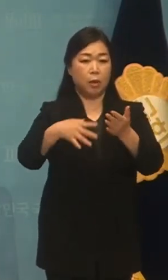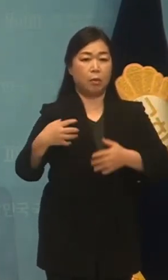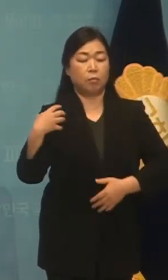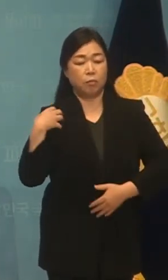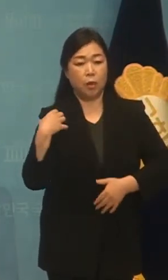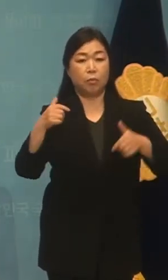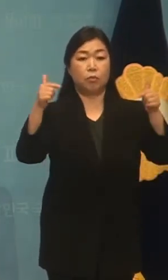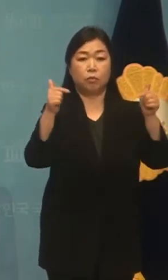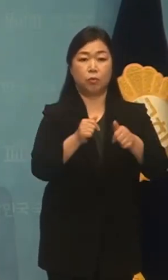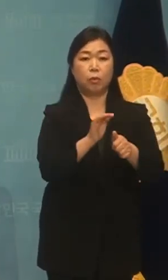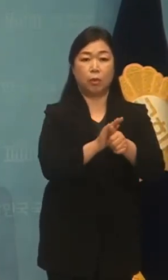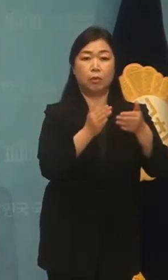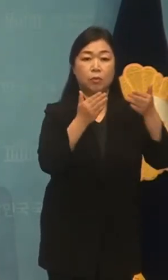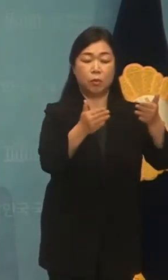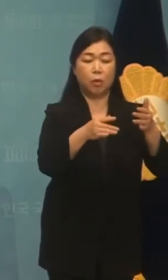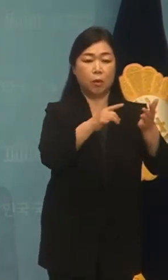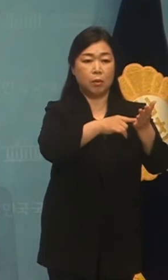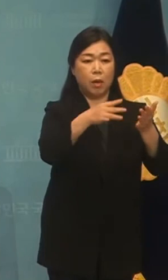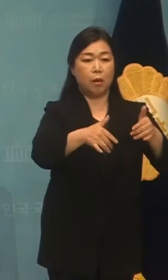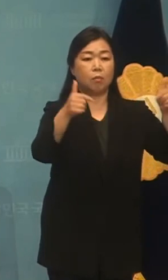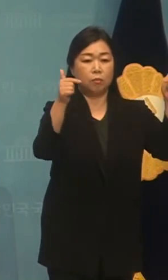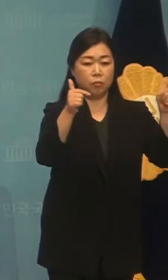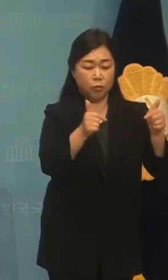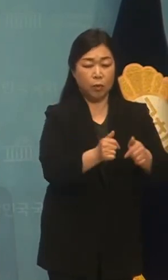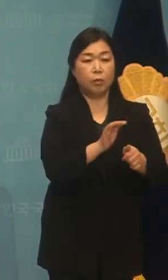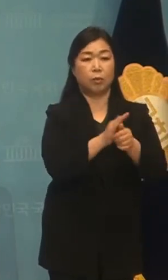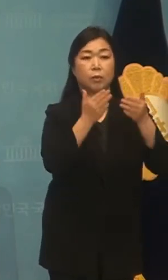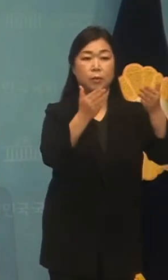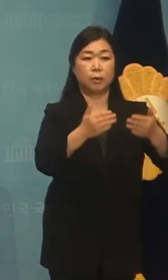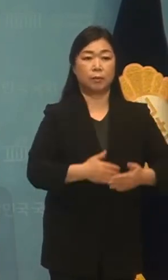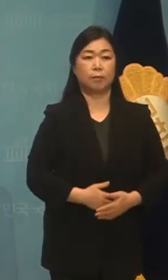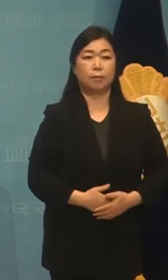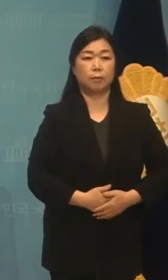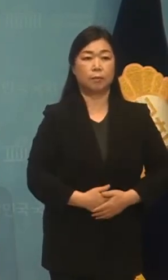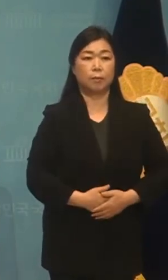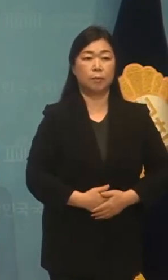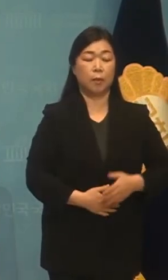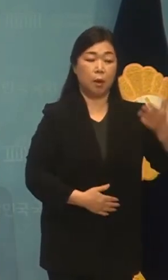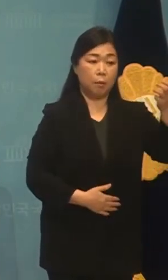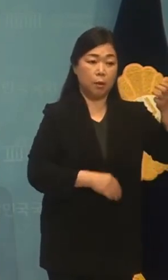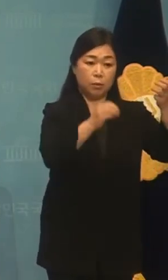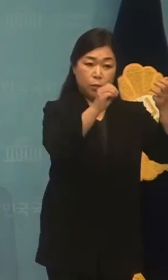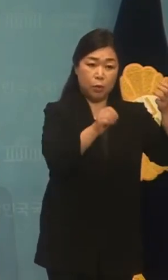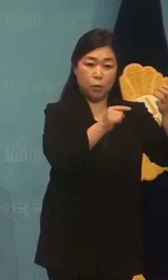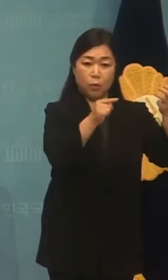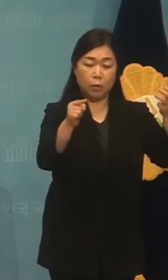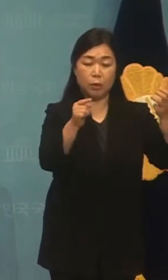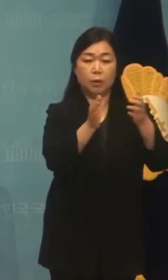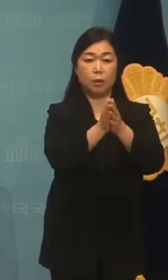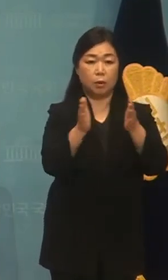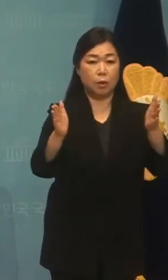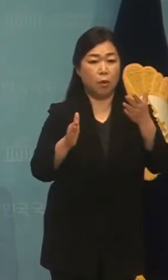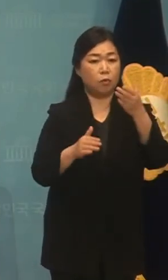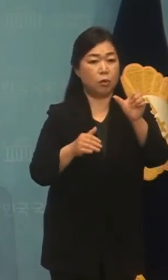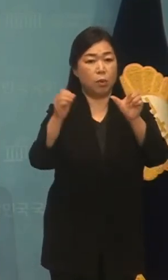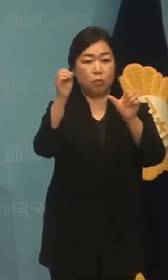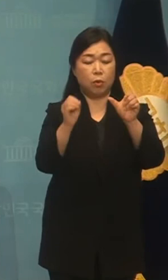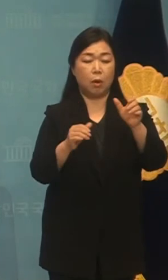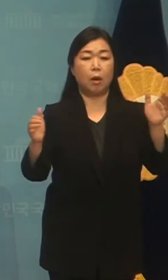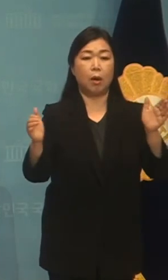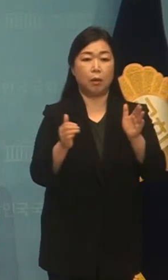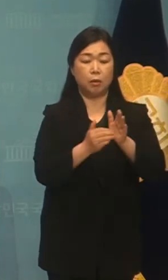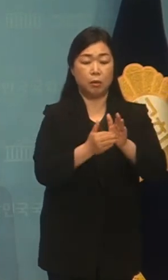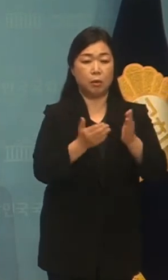줄이는 도시에 세 부담도 크게 완화했습니다. 최근 80%에서 출발해 95%까지